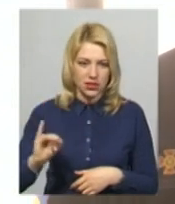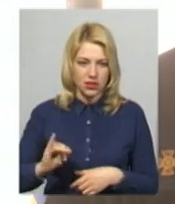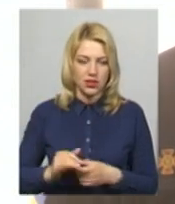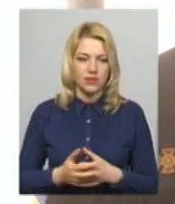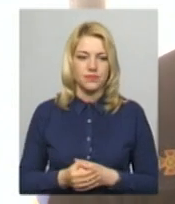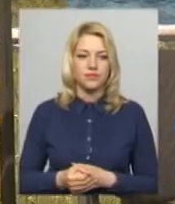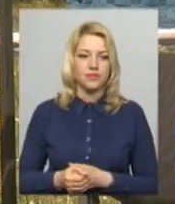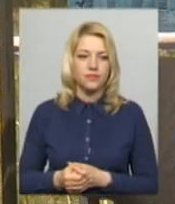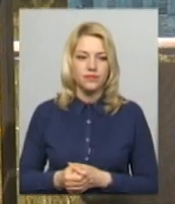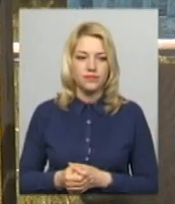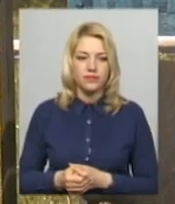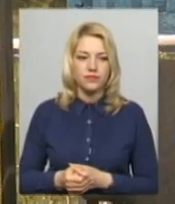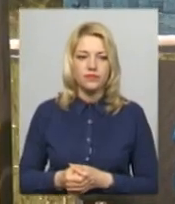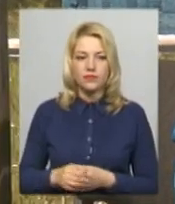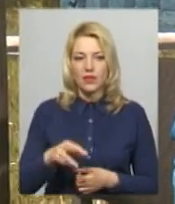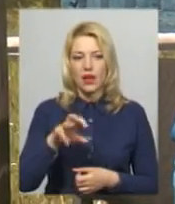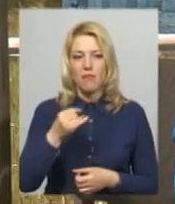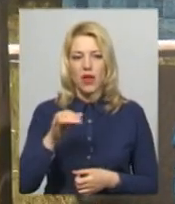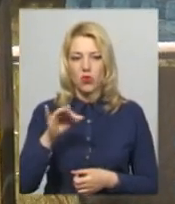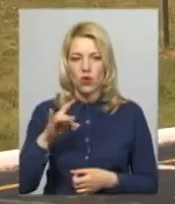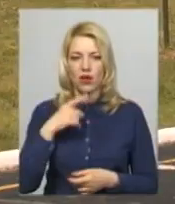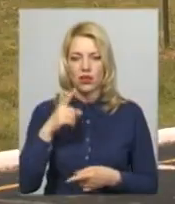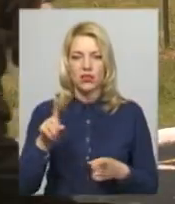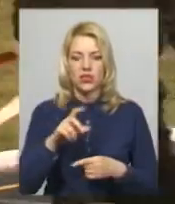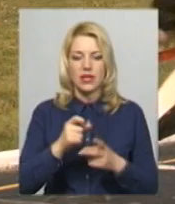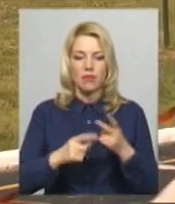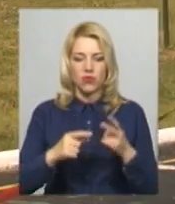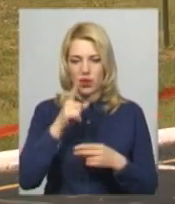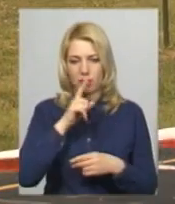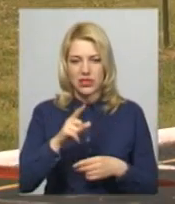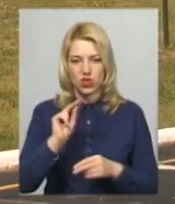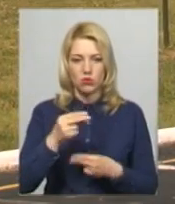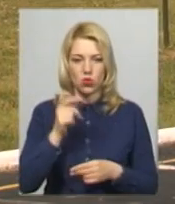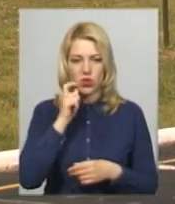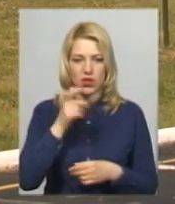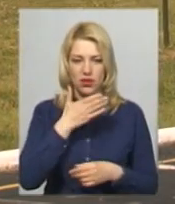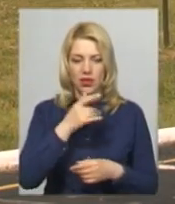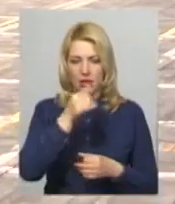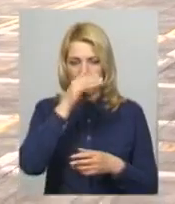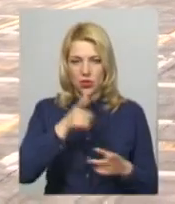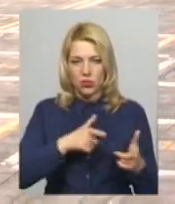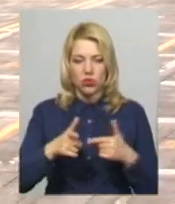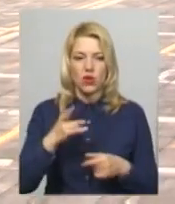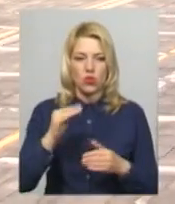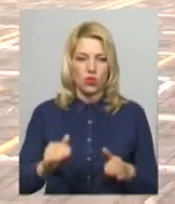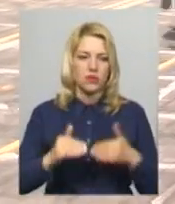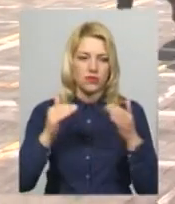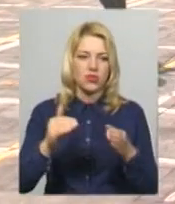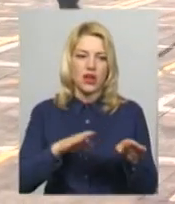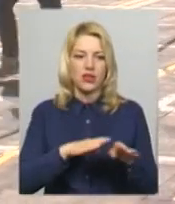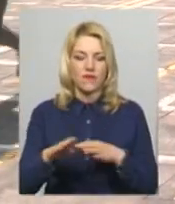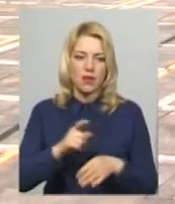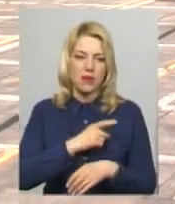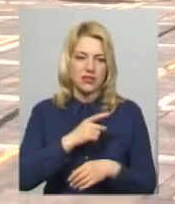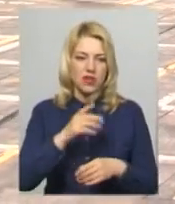передові показники. Майор Віктор Голонговський каже, за півтора місяці чемпіонів України не підготувати та підвищити рівень майстерності